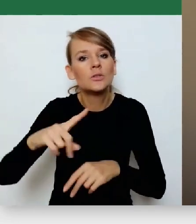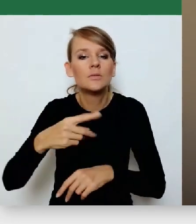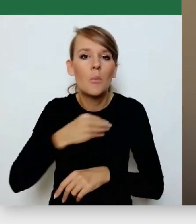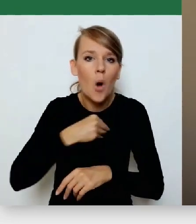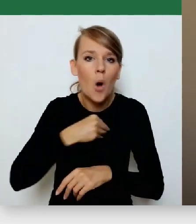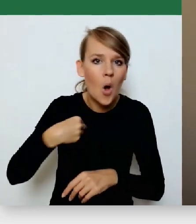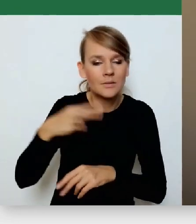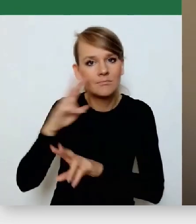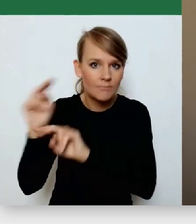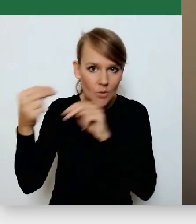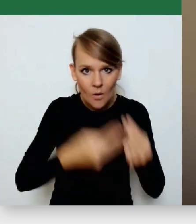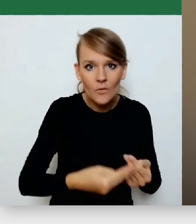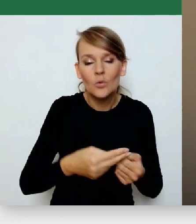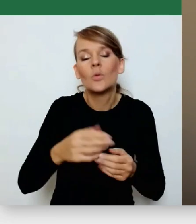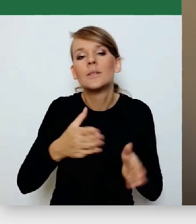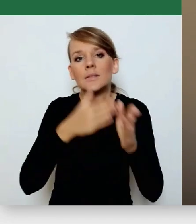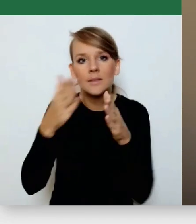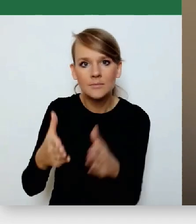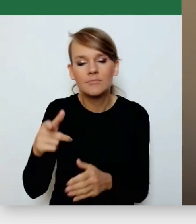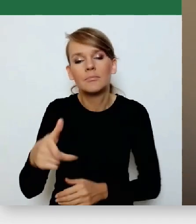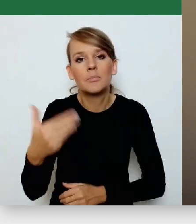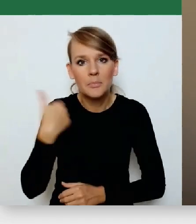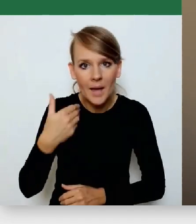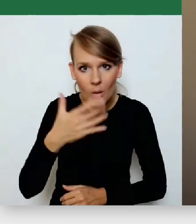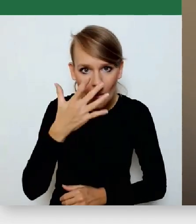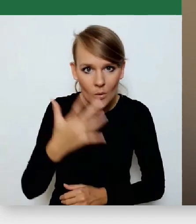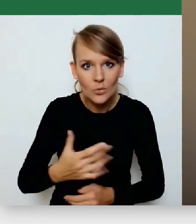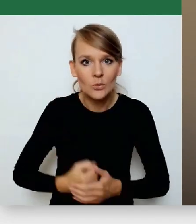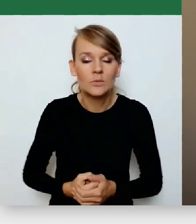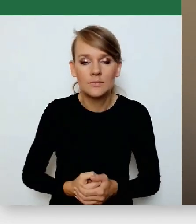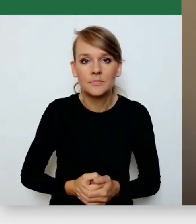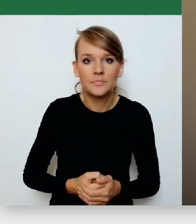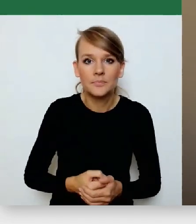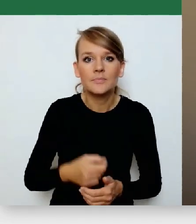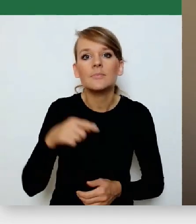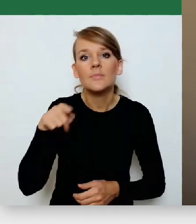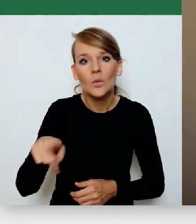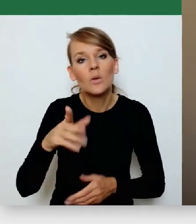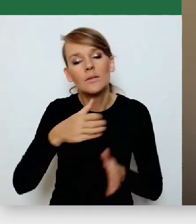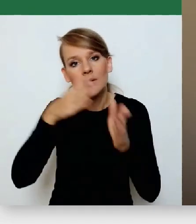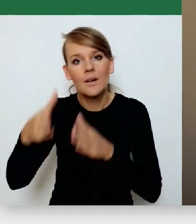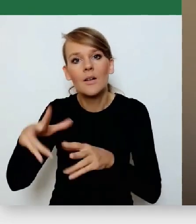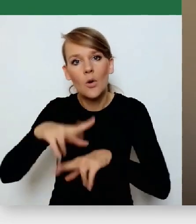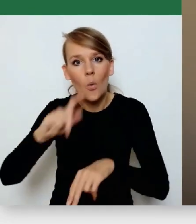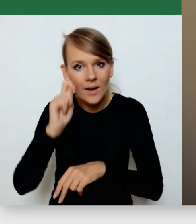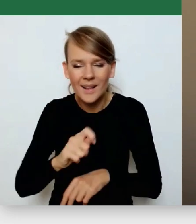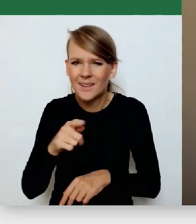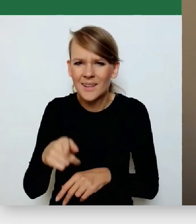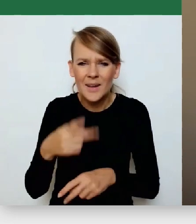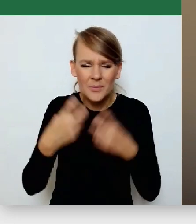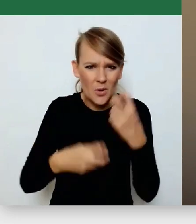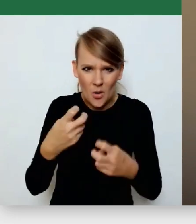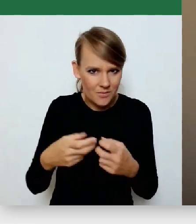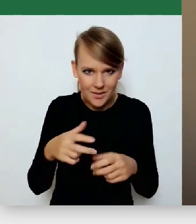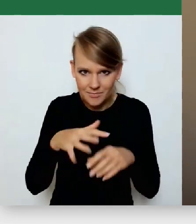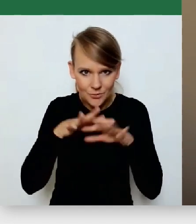Ukraińców, oczywiście ta skala kryzysu ukraińskiego to jest olbrzymia, tak, bo u nas nagle się znalazło 3 tysiące